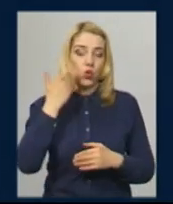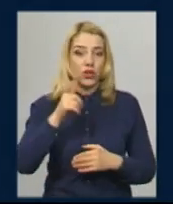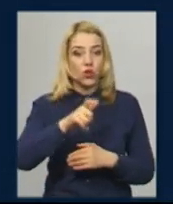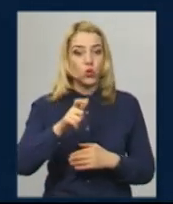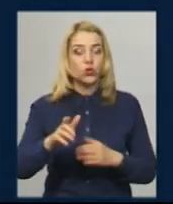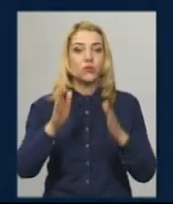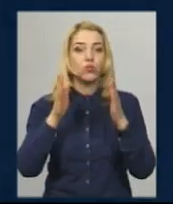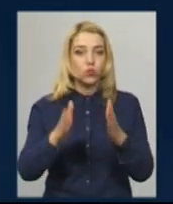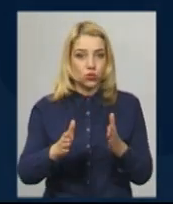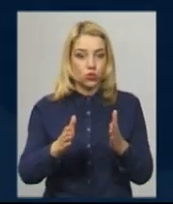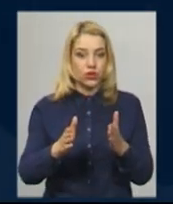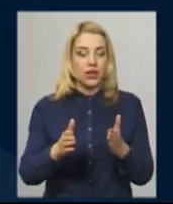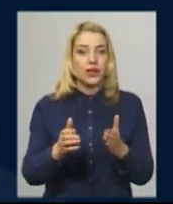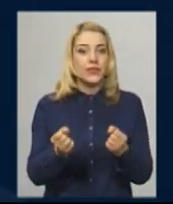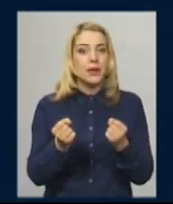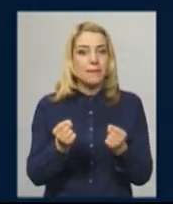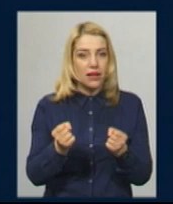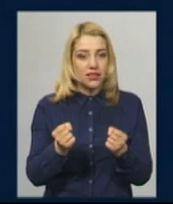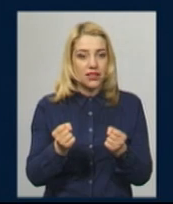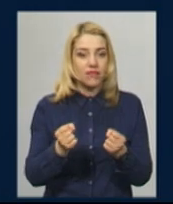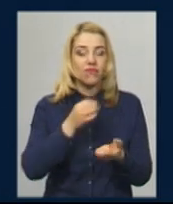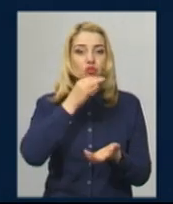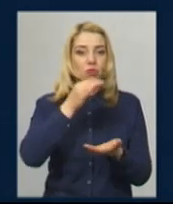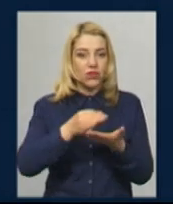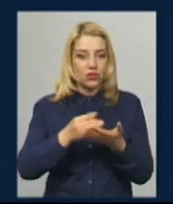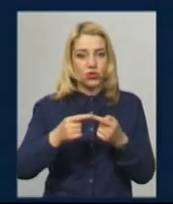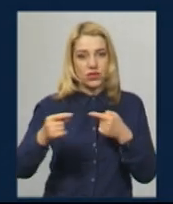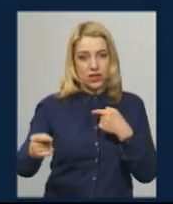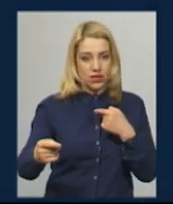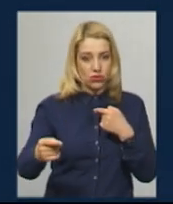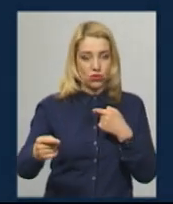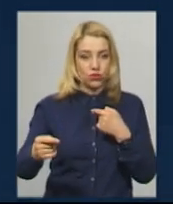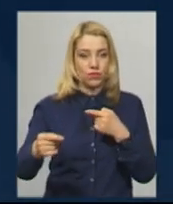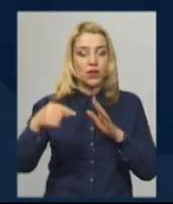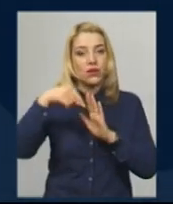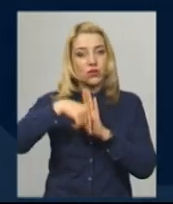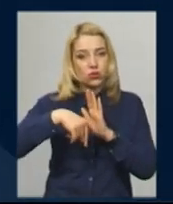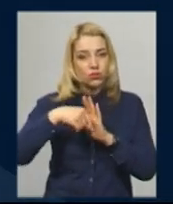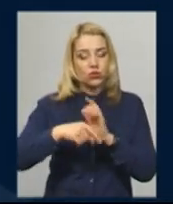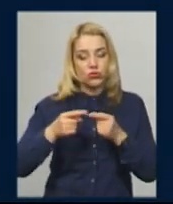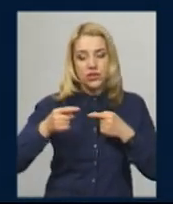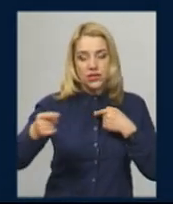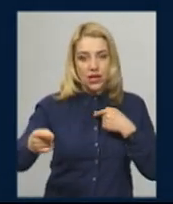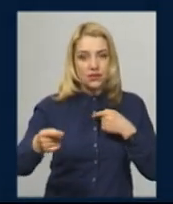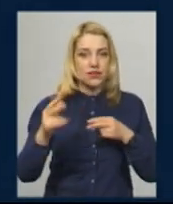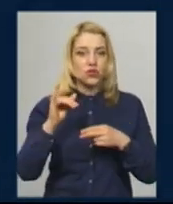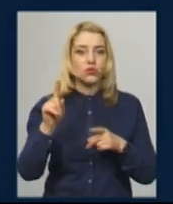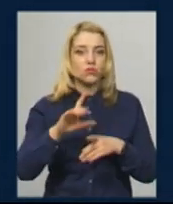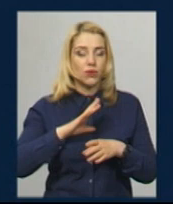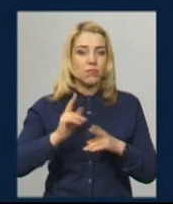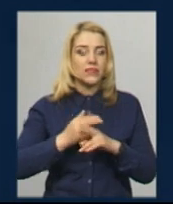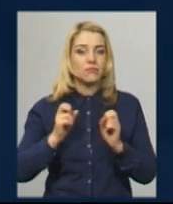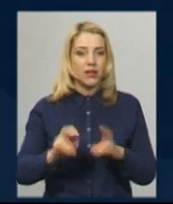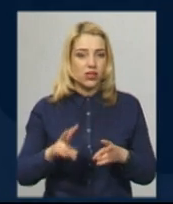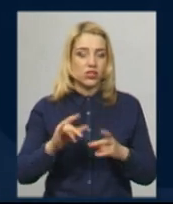тримати відповідну дистанцію, тобто дистанцію безпечно, і мати на собі